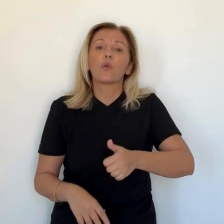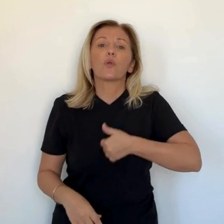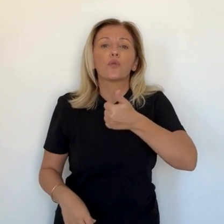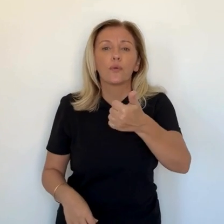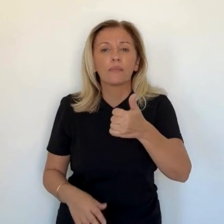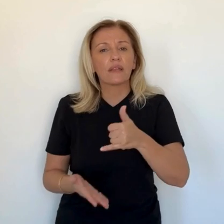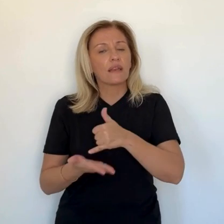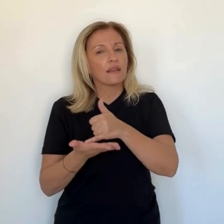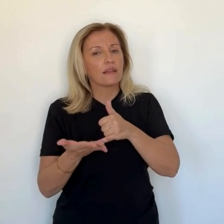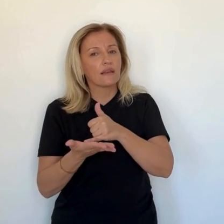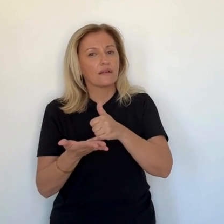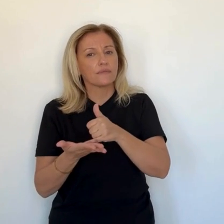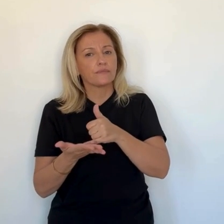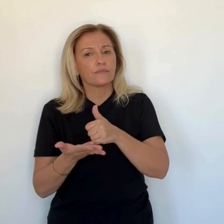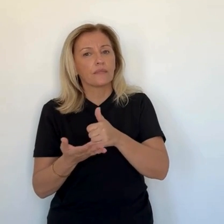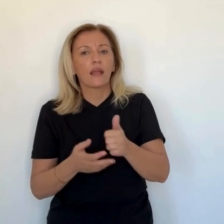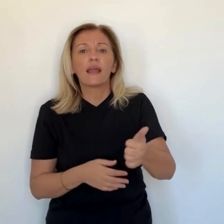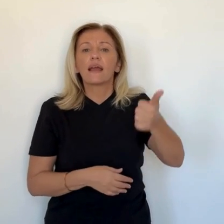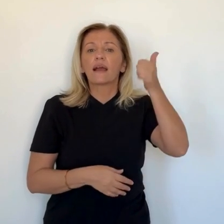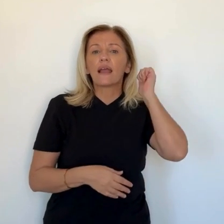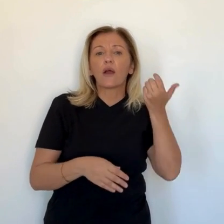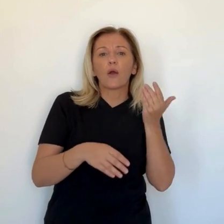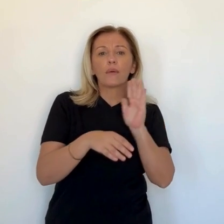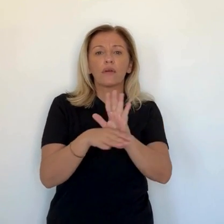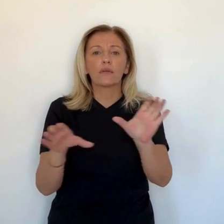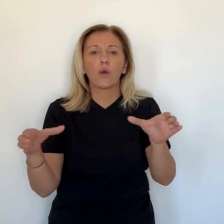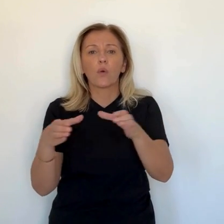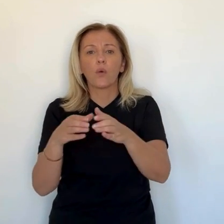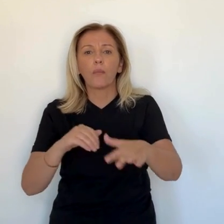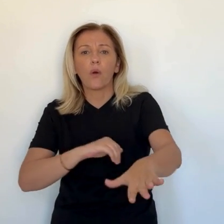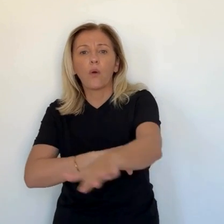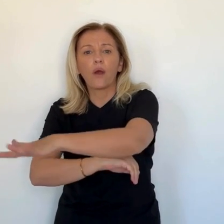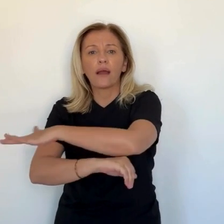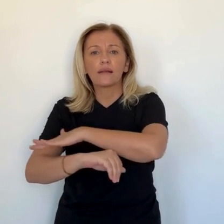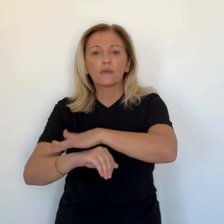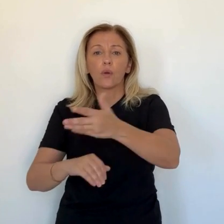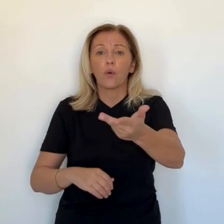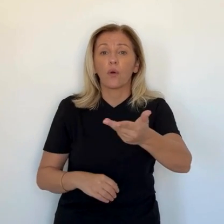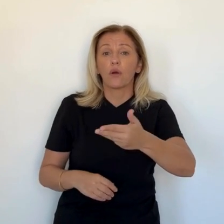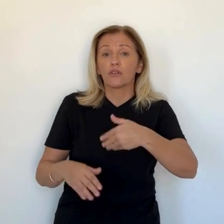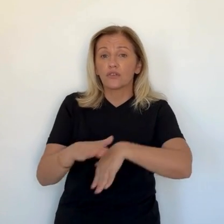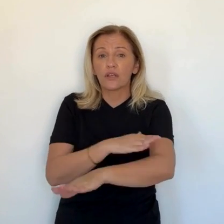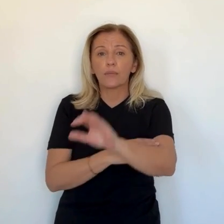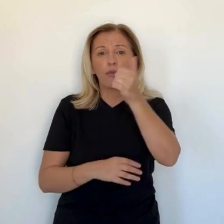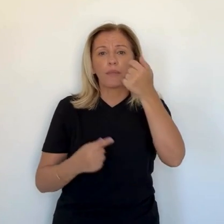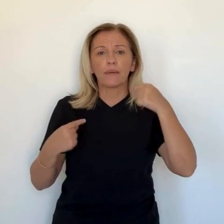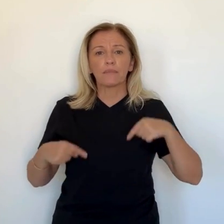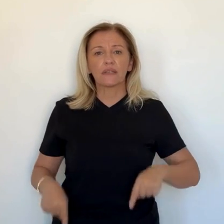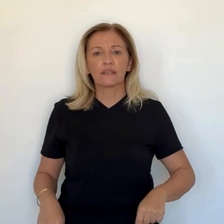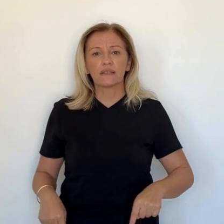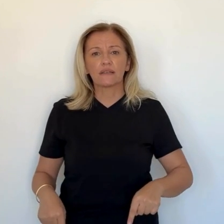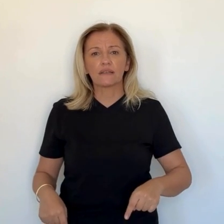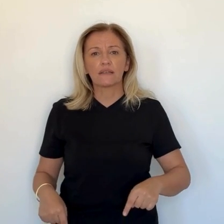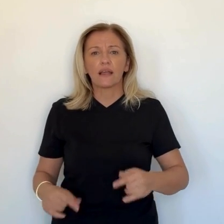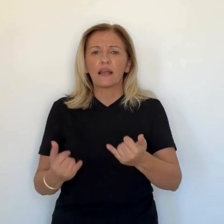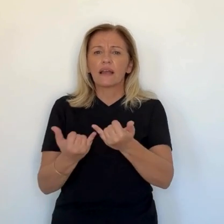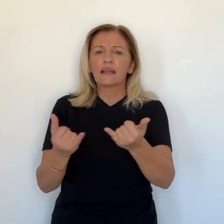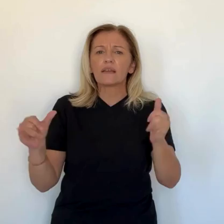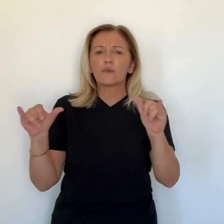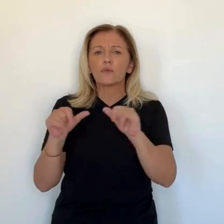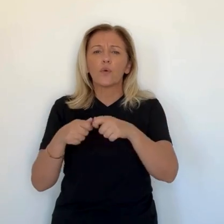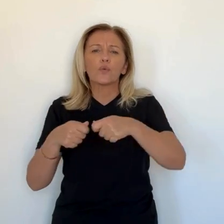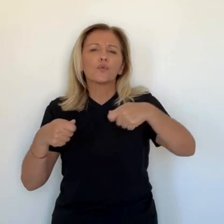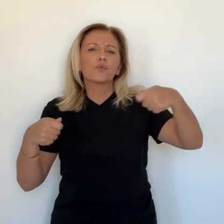territoires comme les nôtres. La Corse, les processus sur l'autonomie étrangée ont exigé la reprise de ces discussions. Hier, c'était au tour des